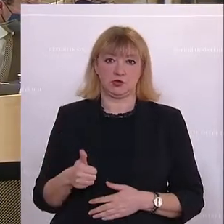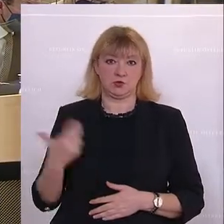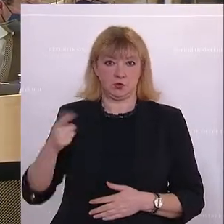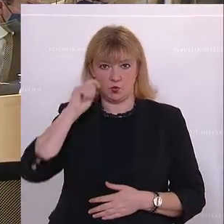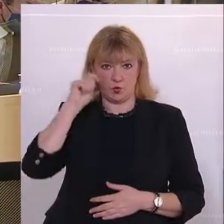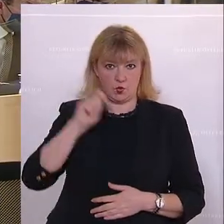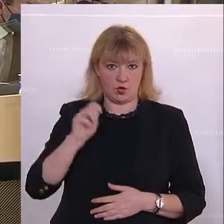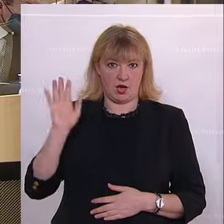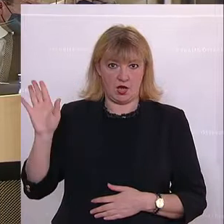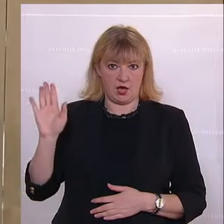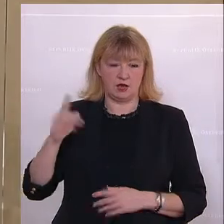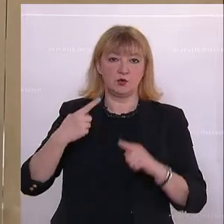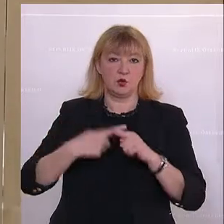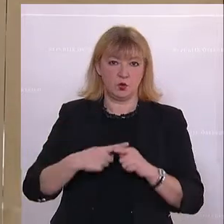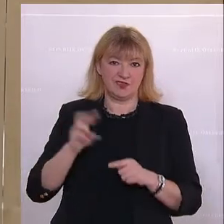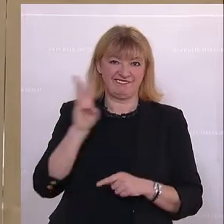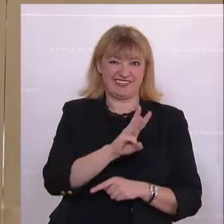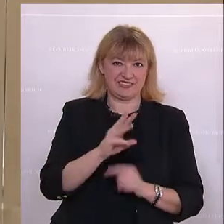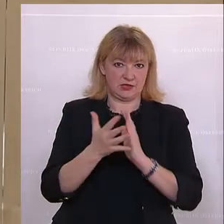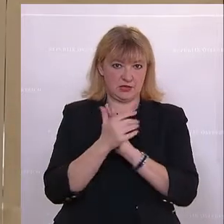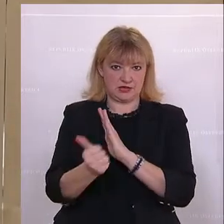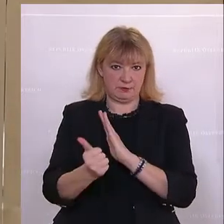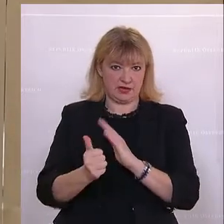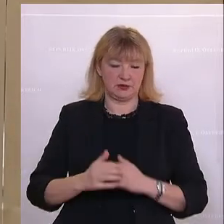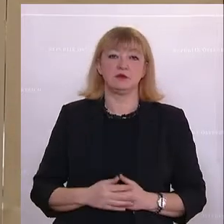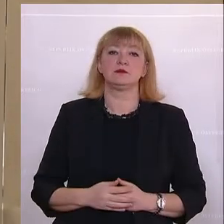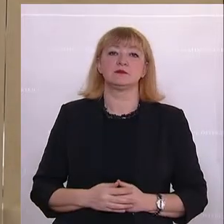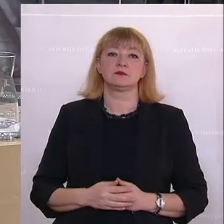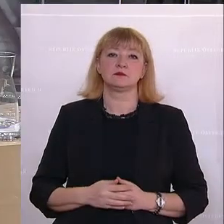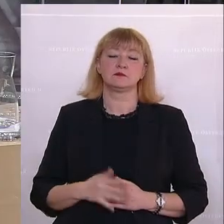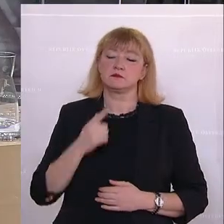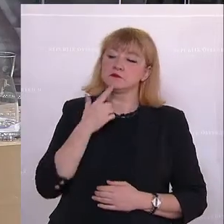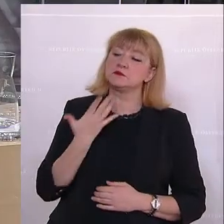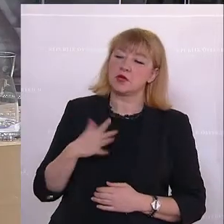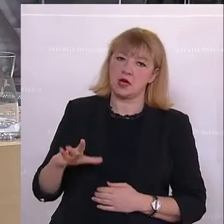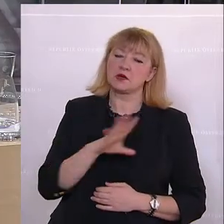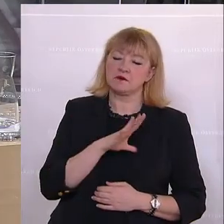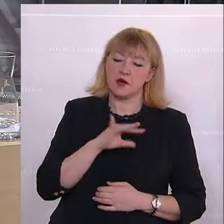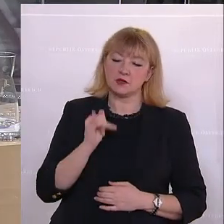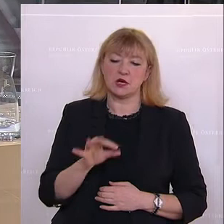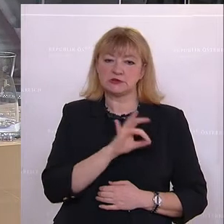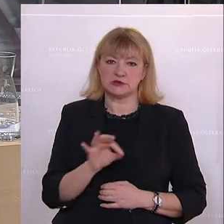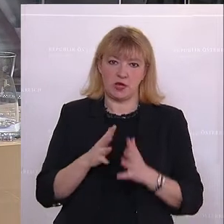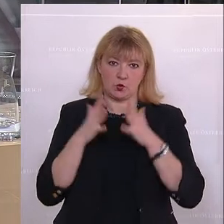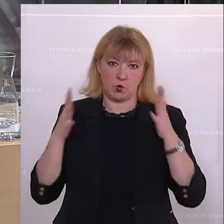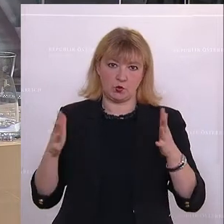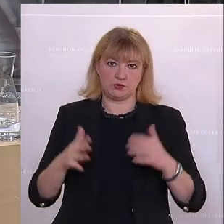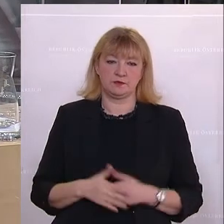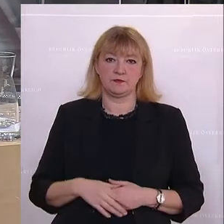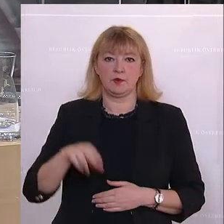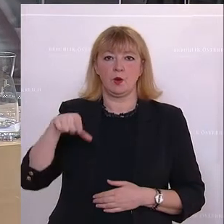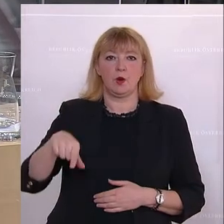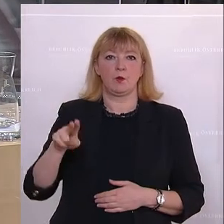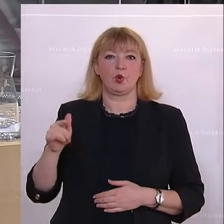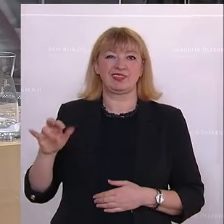ukrainischen und westlichen Experten ist die Gefahr sehr groß. Putin hat